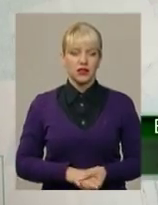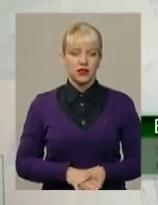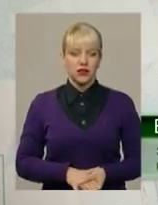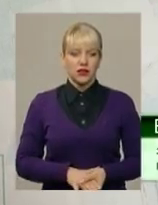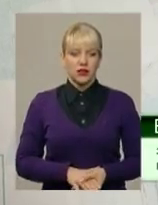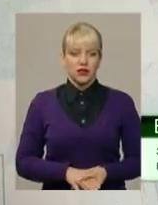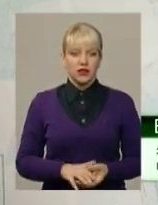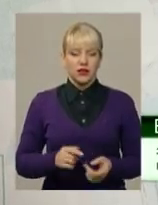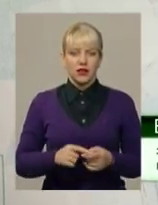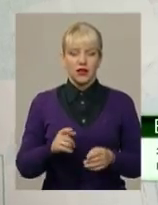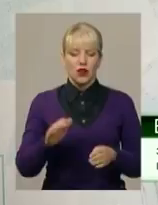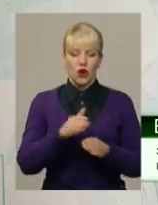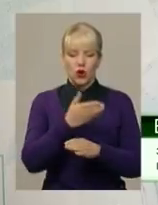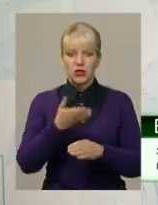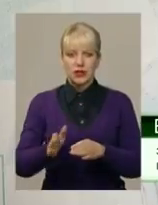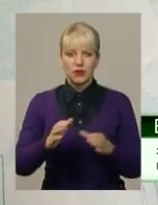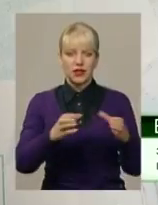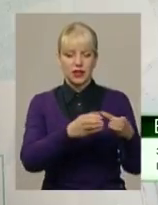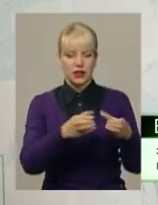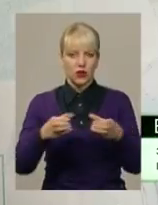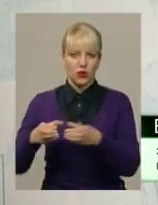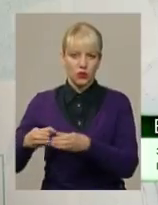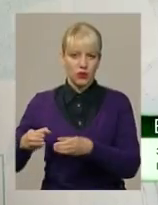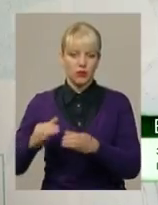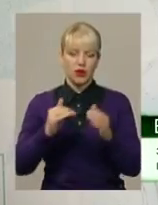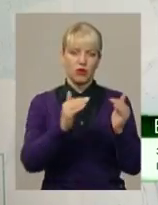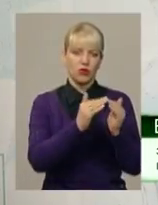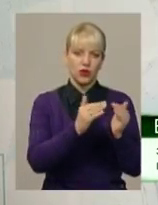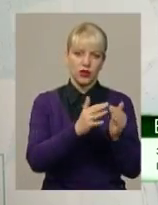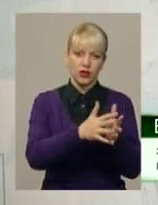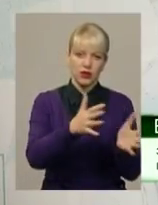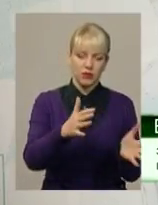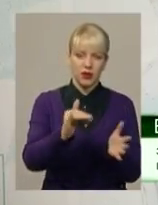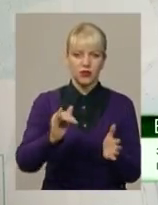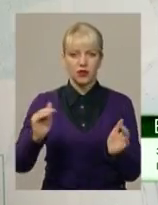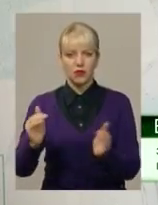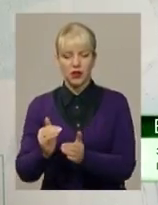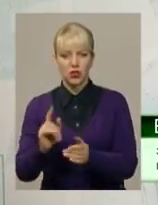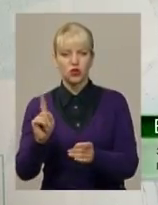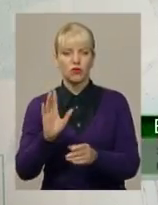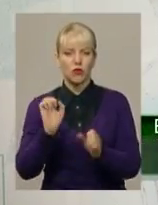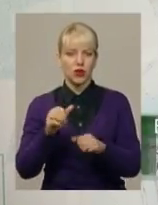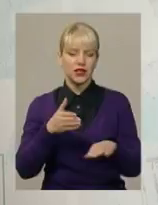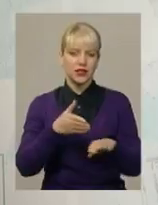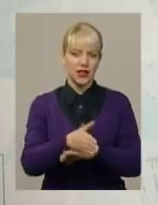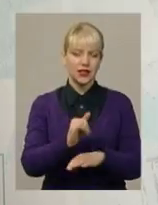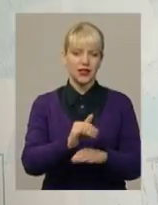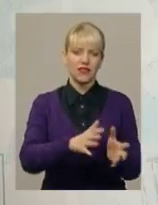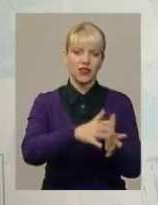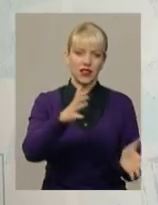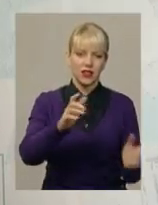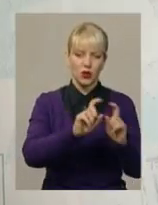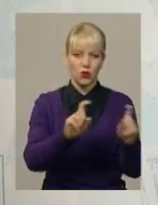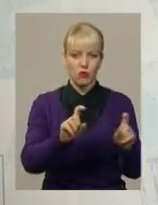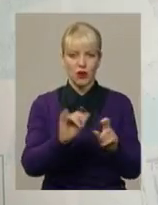різній кількості будинки для того, щоб могла війти і крупна управляюча компанія, і мілка, щоб не було дискримінації